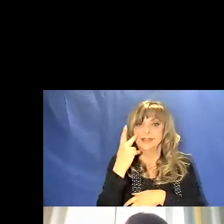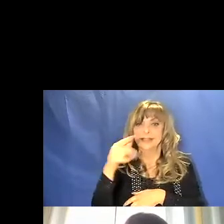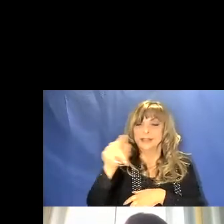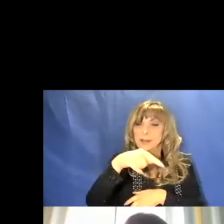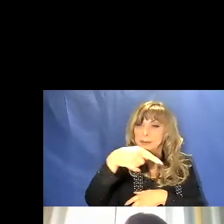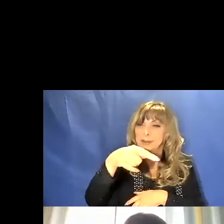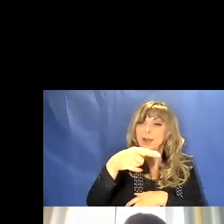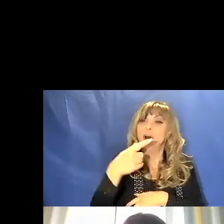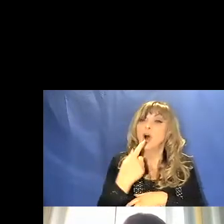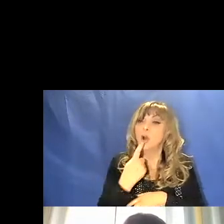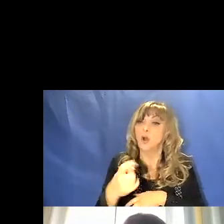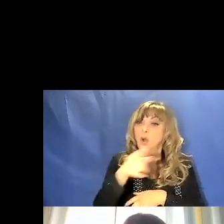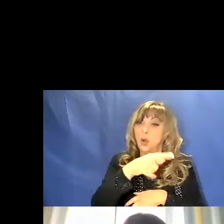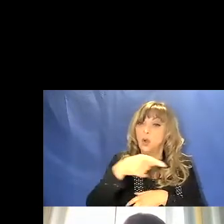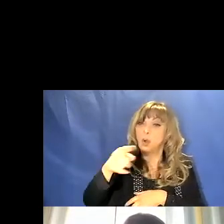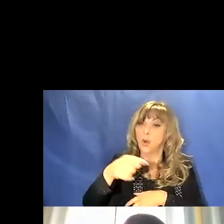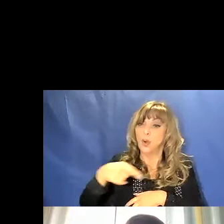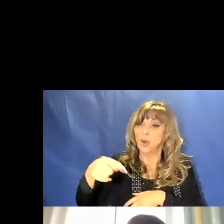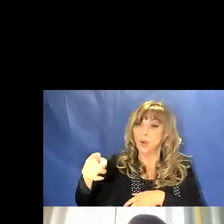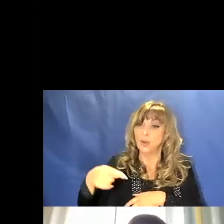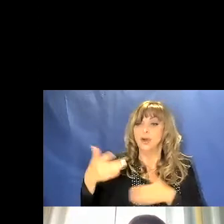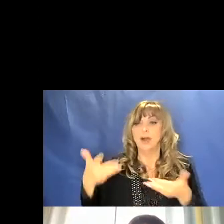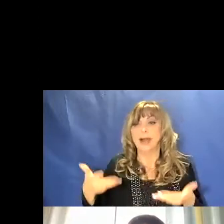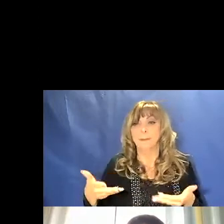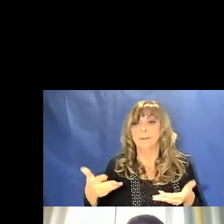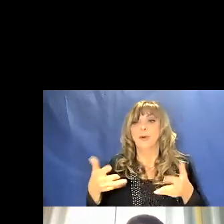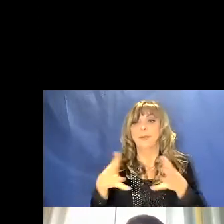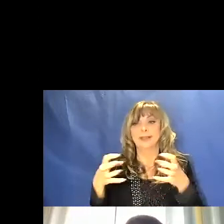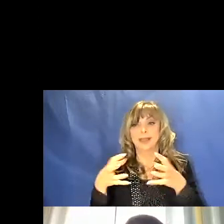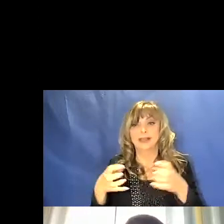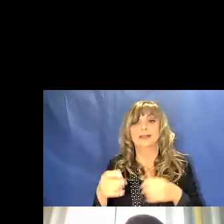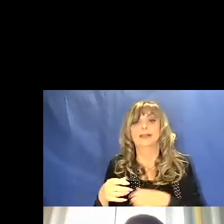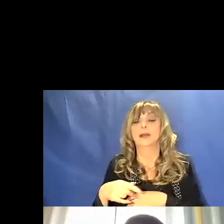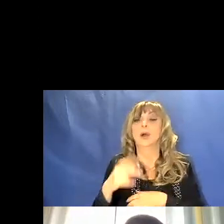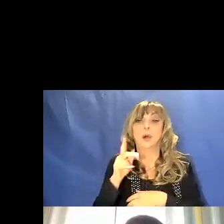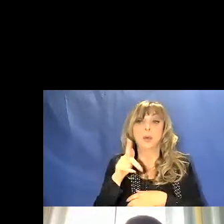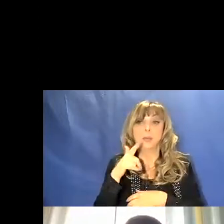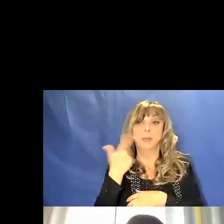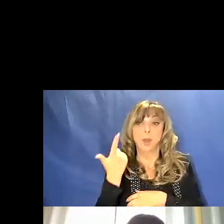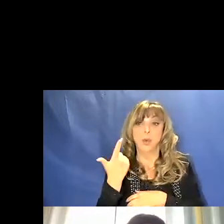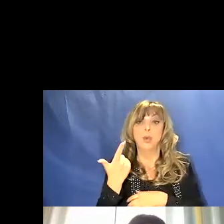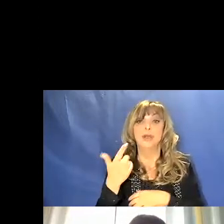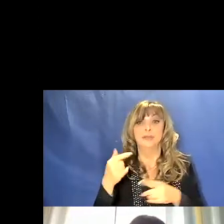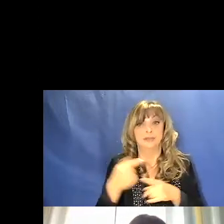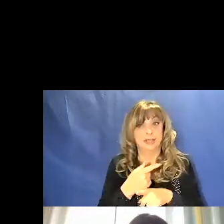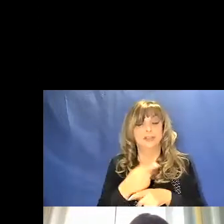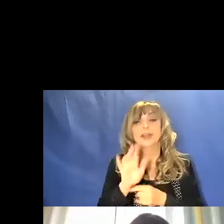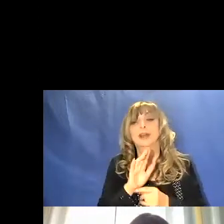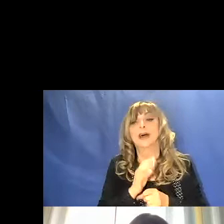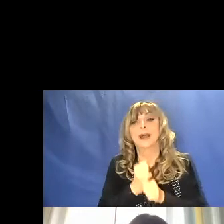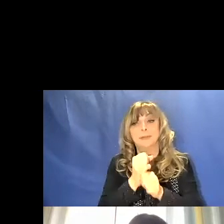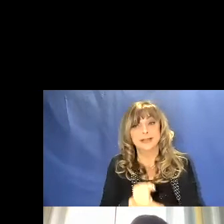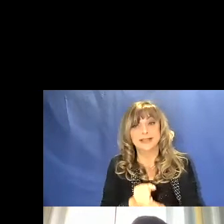rossa rappresenta il campo magnetico e questa qui blu il campo elettrico.